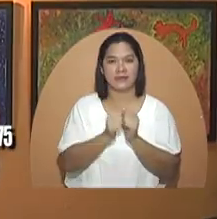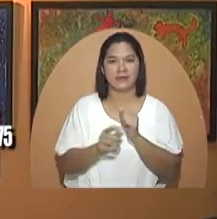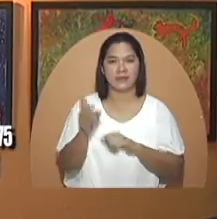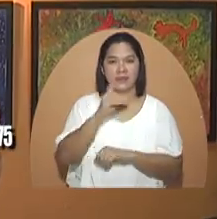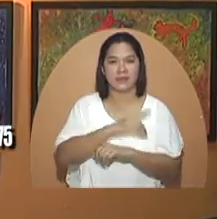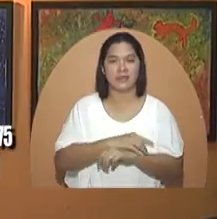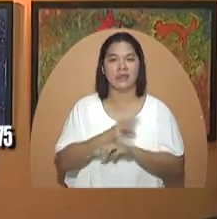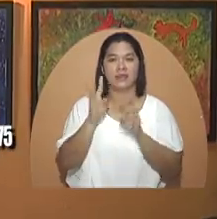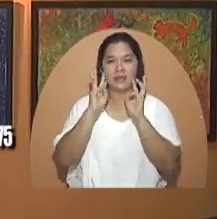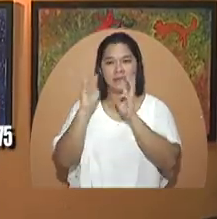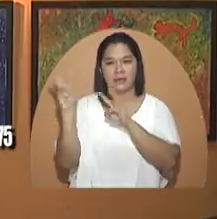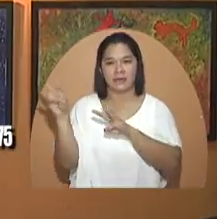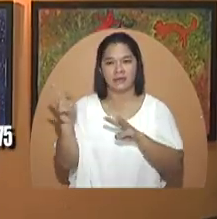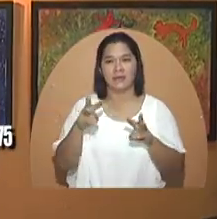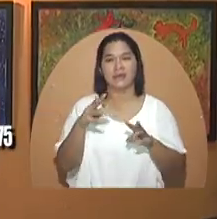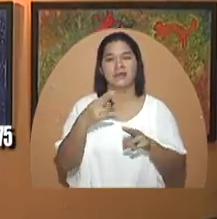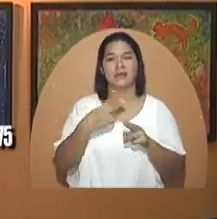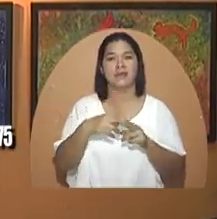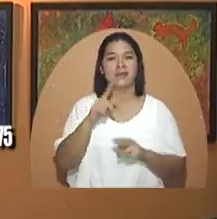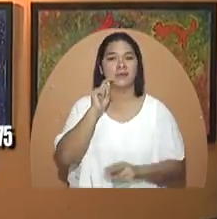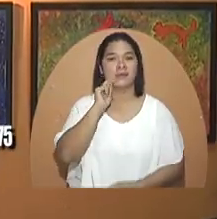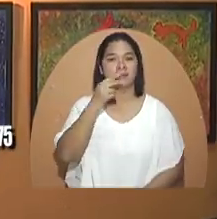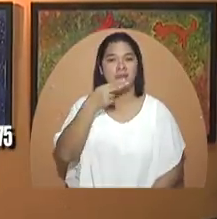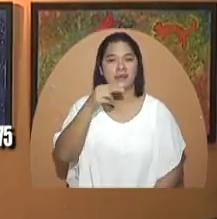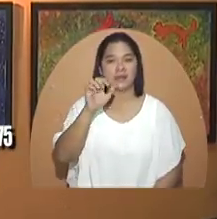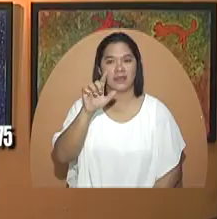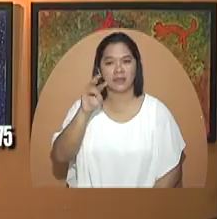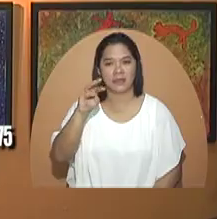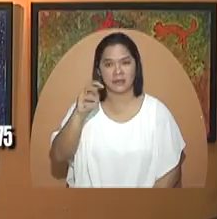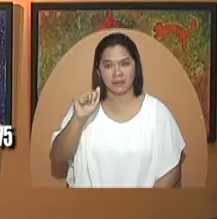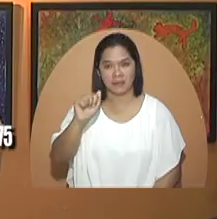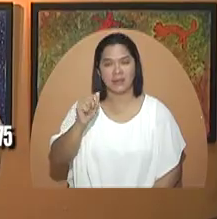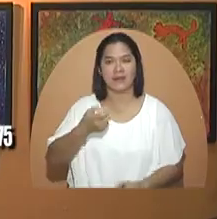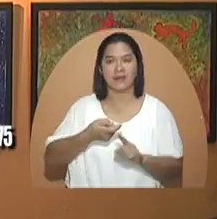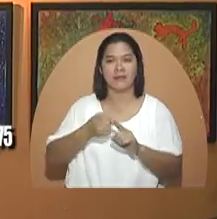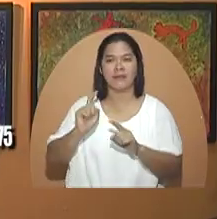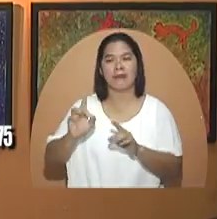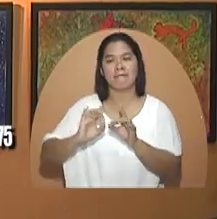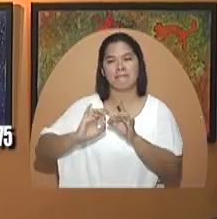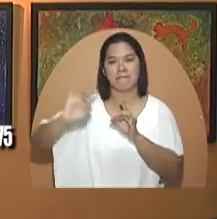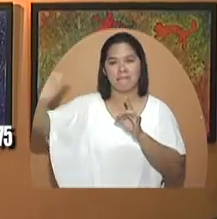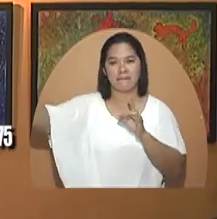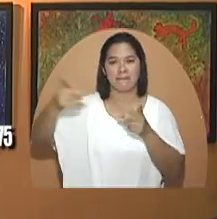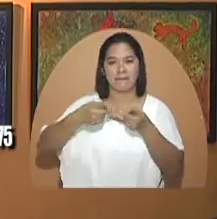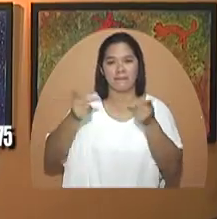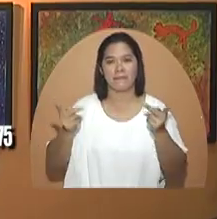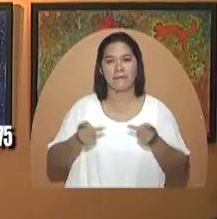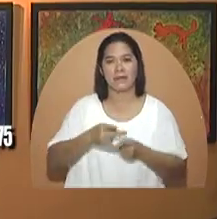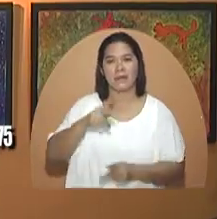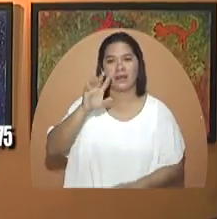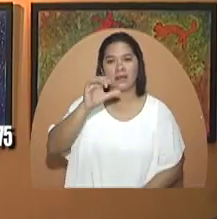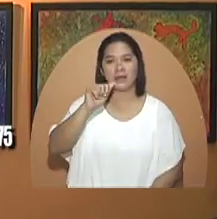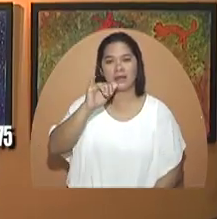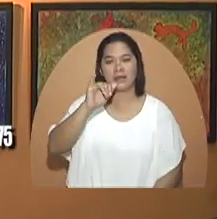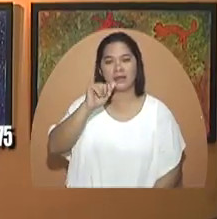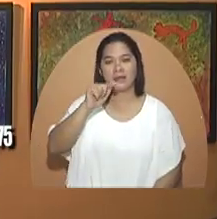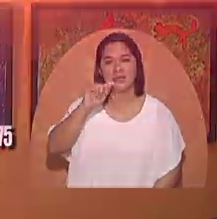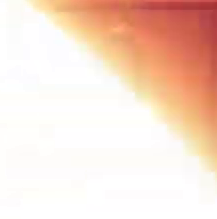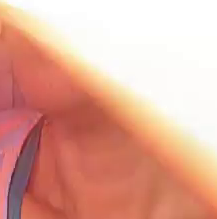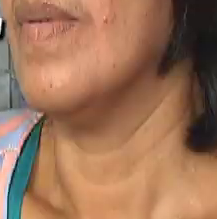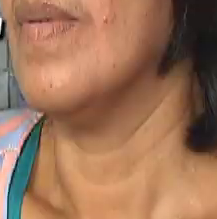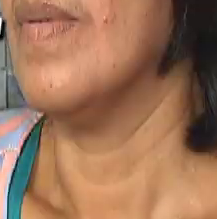-araw? Panuorin natin ang kwento ni Nanay Thelma Galvez na nagbuat pa sa malayong lugar ng Cagayan Valley.